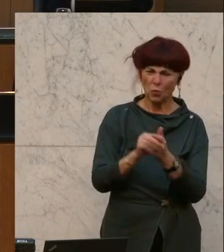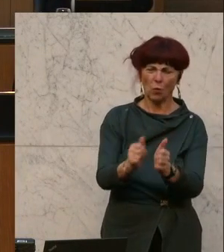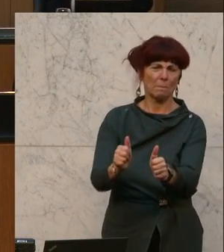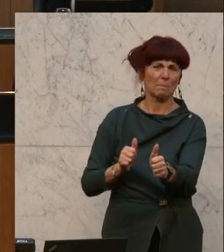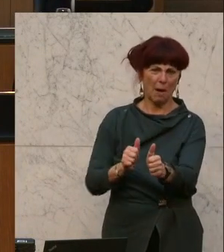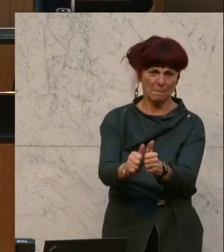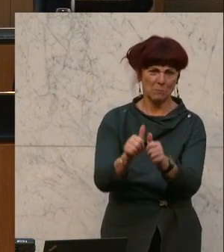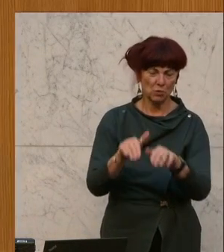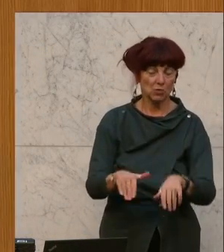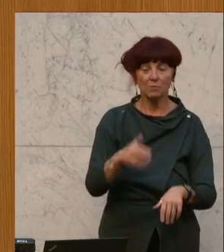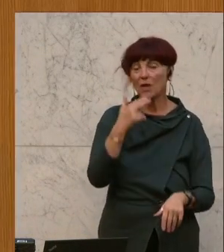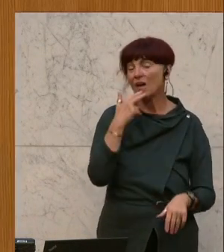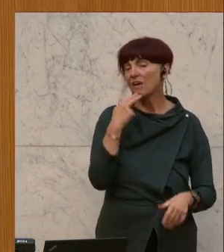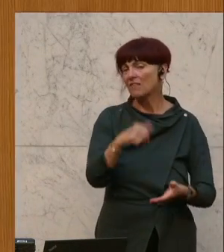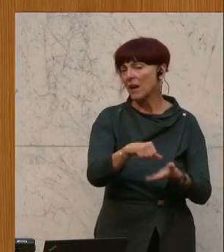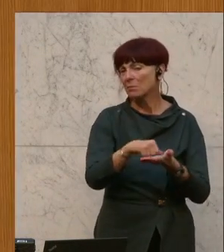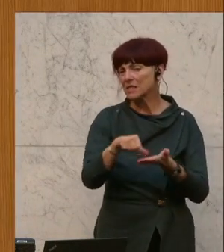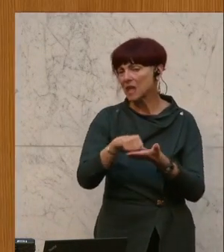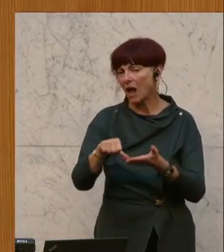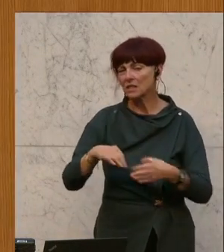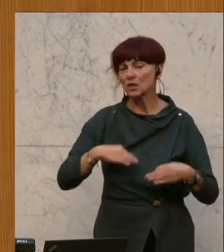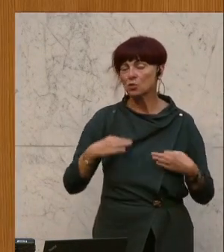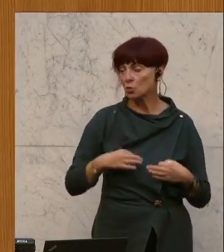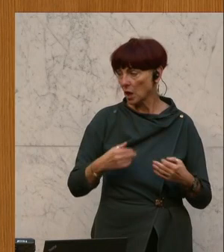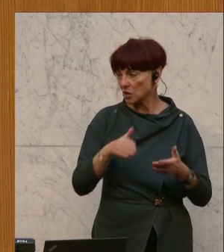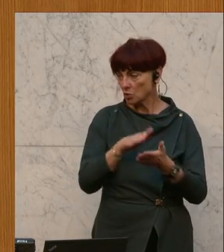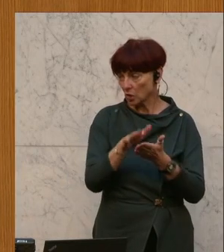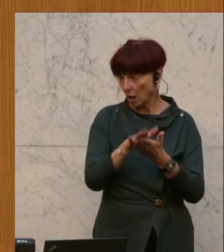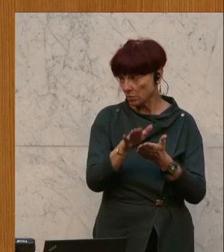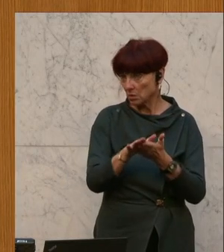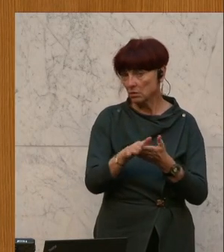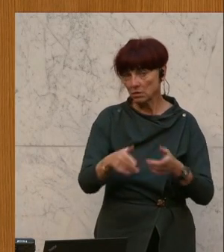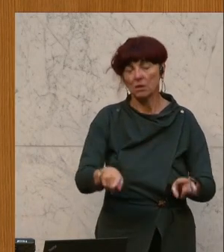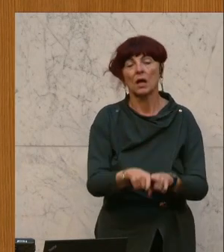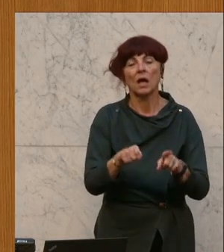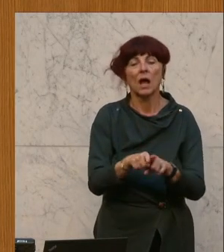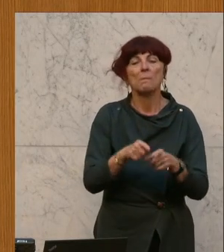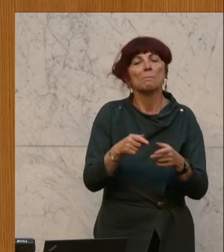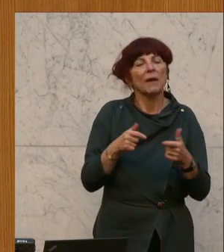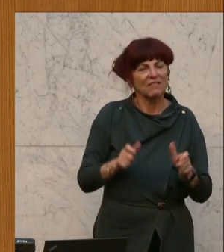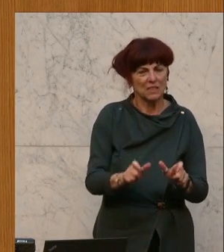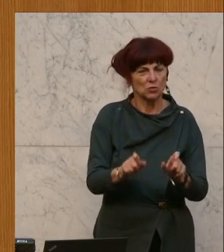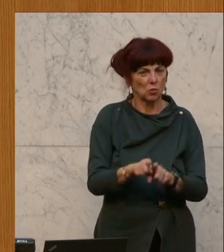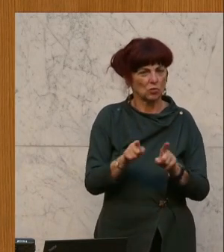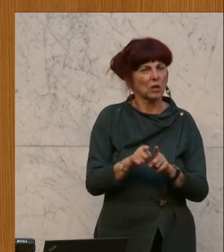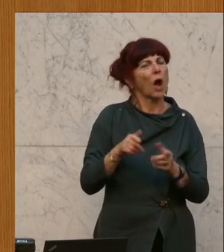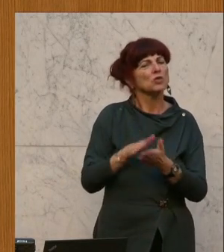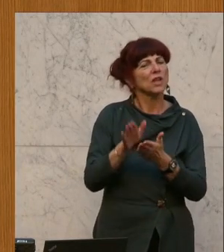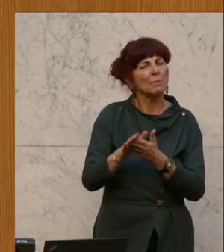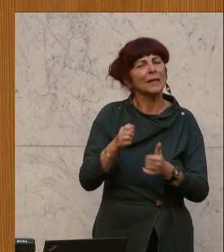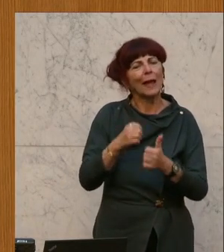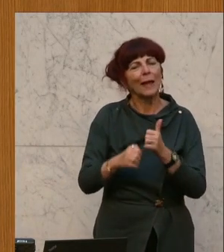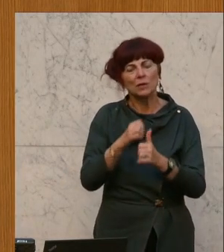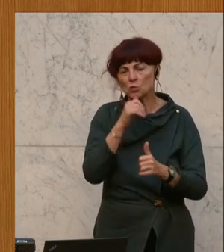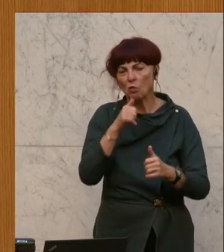Wer finanziert dann die Gesundheitsausgaben bei der Prävention? Die Ausgaben betrugen 2016 laut dem Rechnungshofbericht 2,4